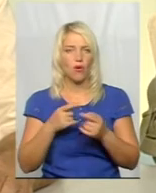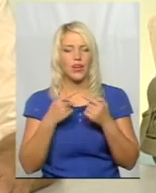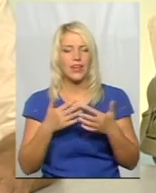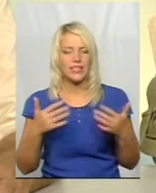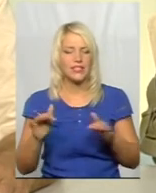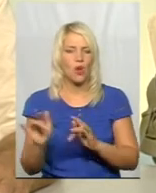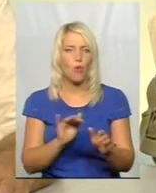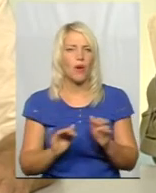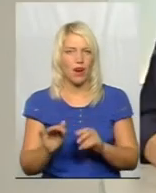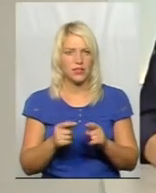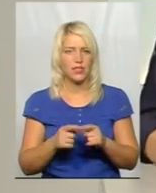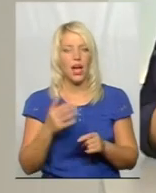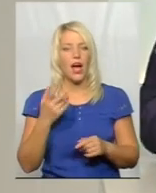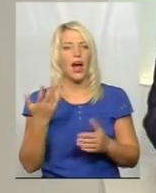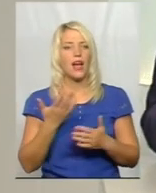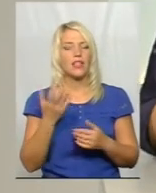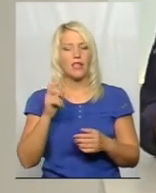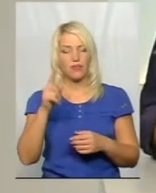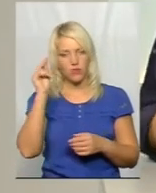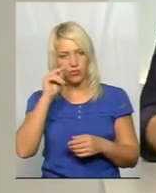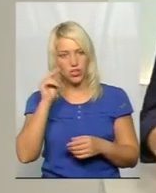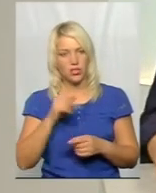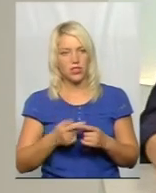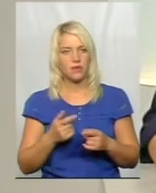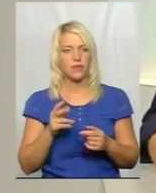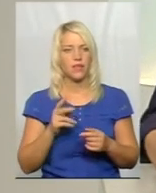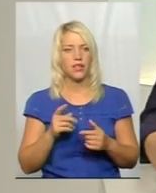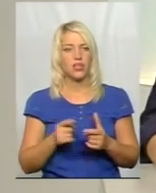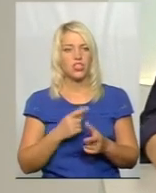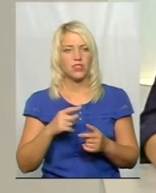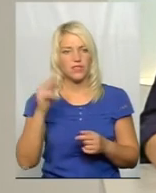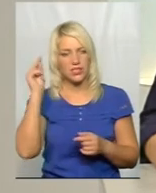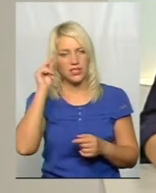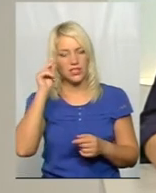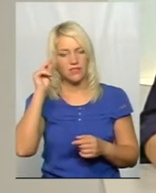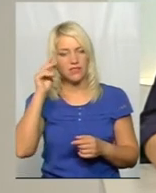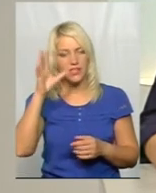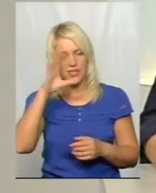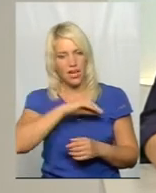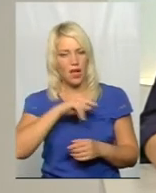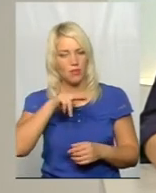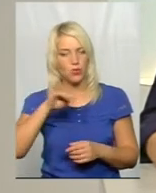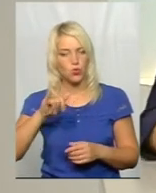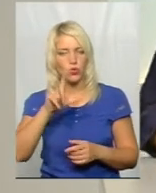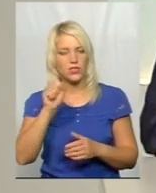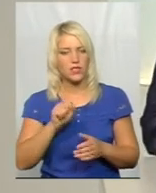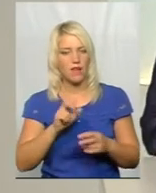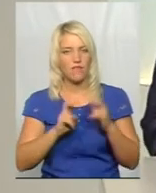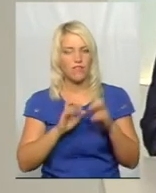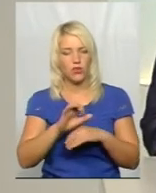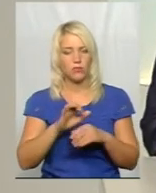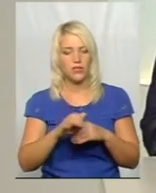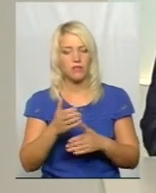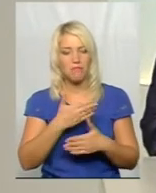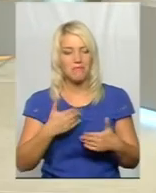як, на якому обладнанні ви навчаєте? Чи встигає воно за вимогами помисловості виробництва? Ми намагаємося знаходити